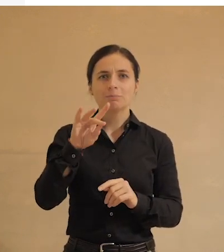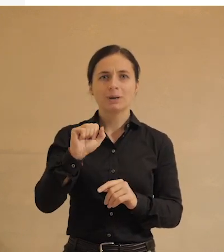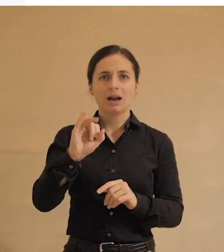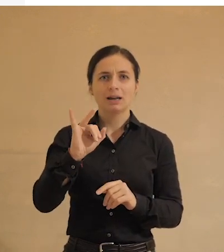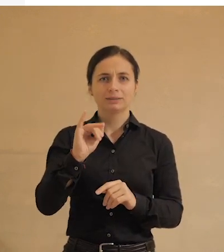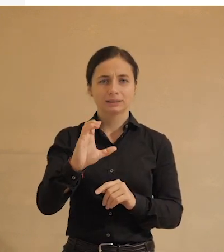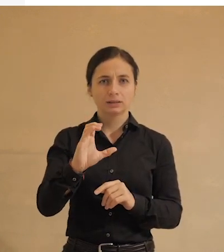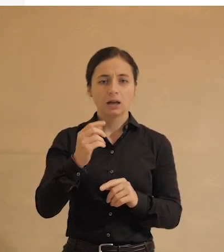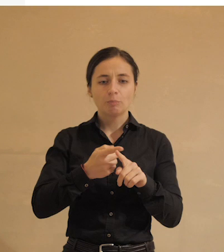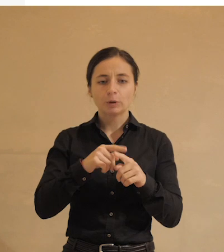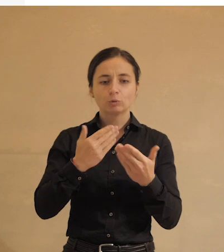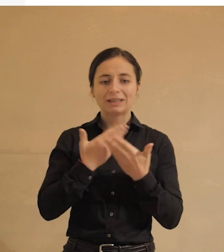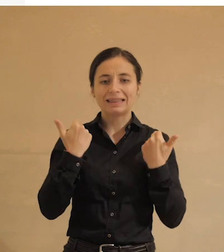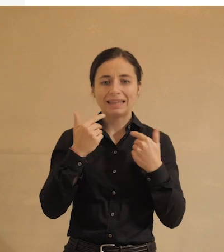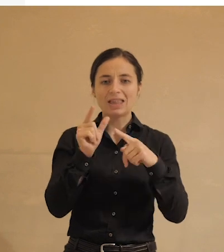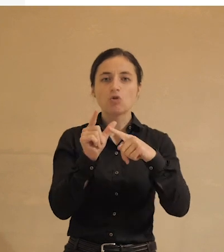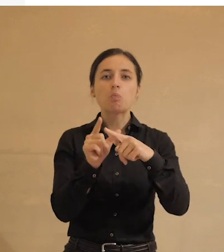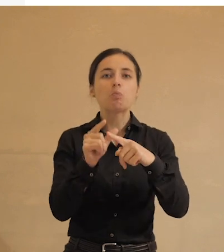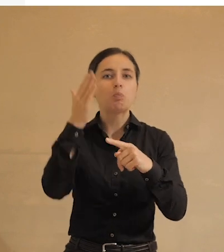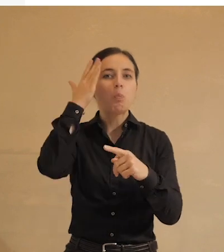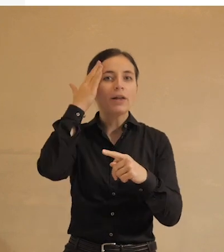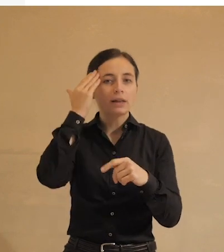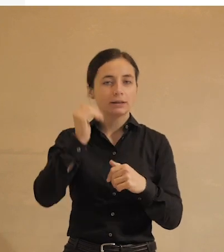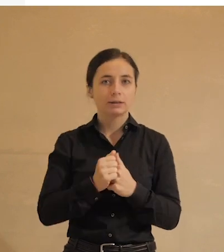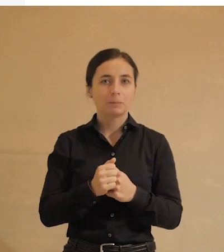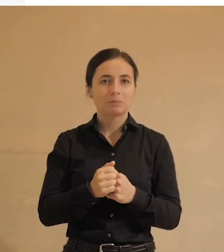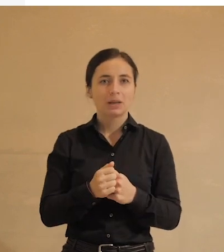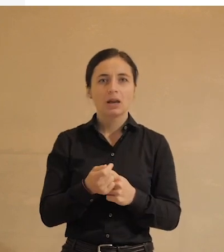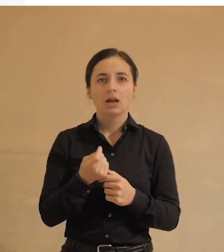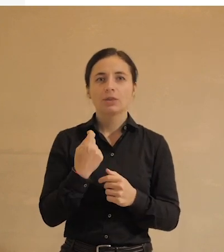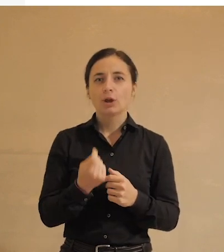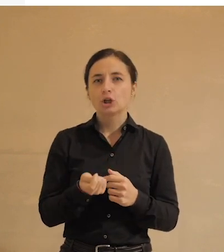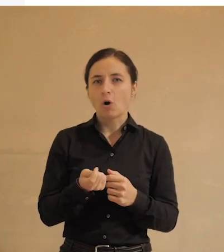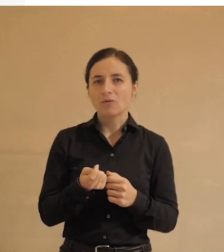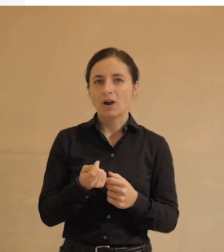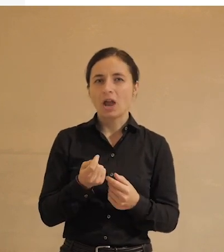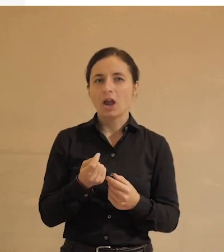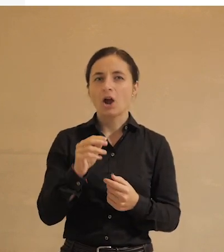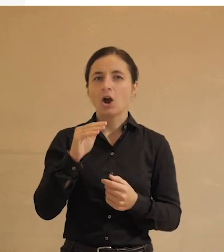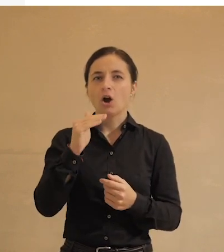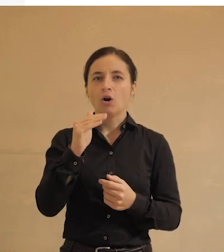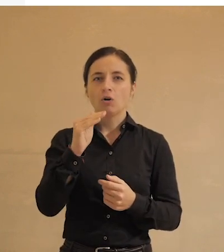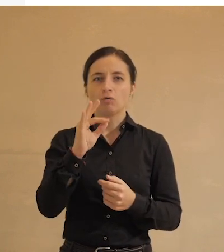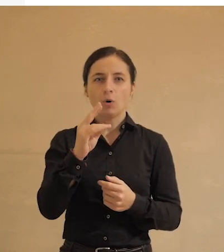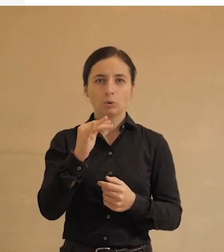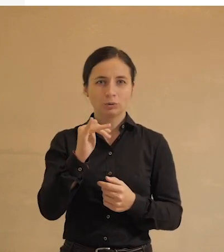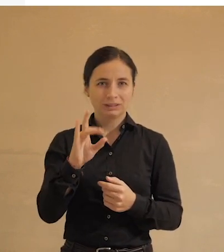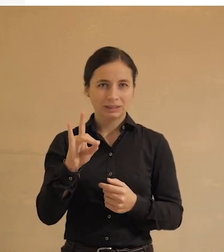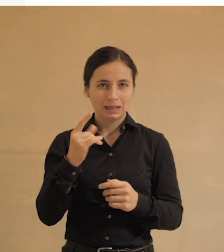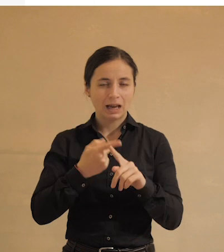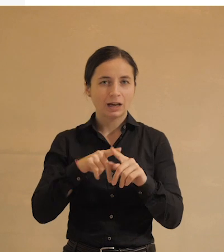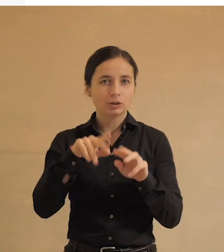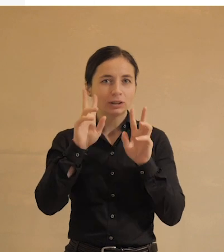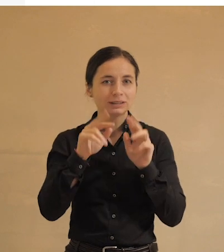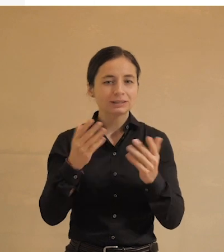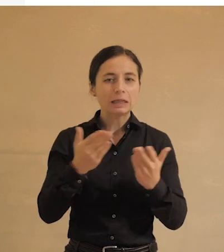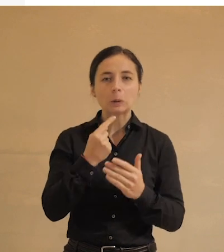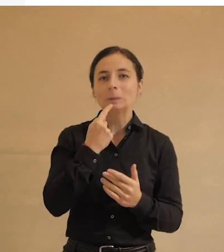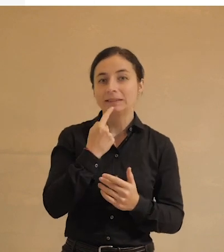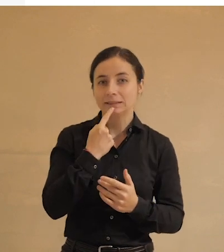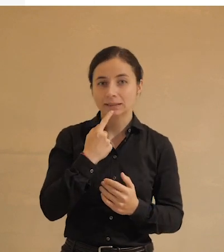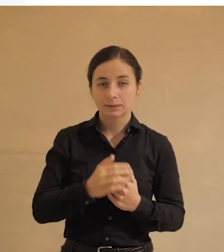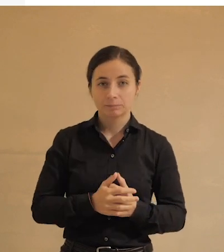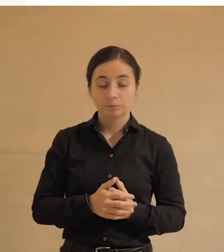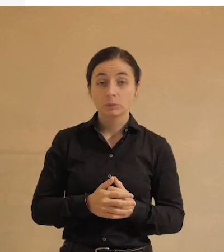потому что нет самого этого понятия. Это такие дешевые фокусы, их обычно употребляют те, кто недостаточно знает какой бы то ни был язык.